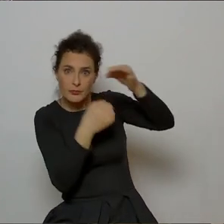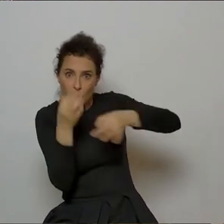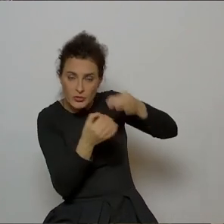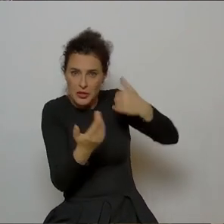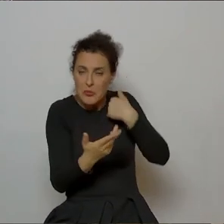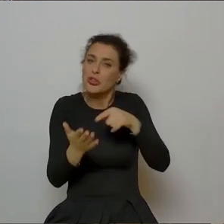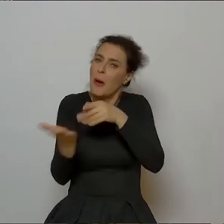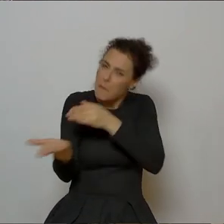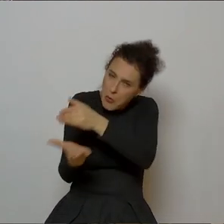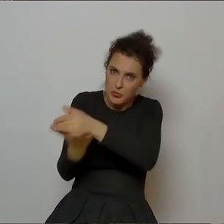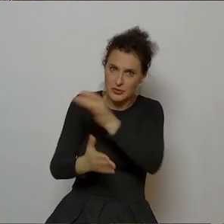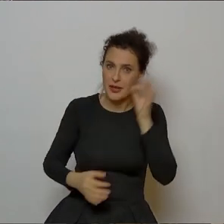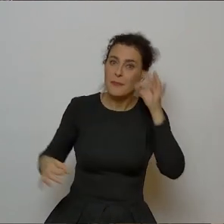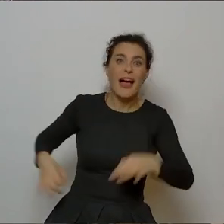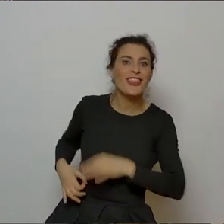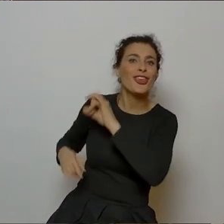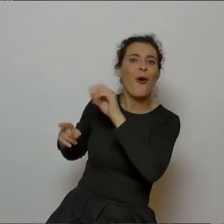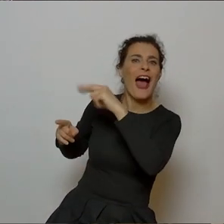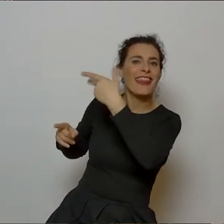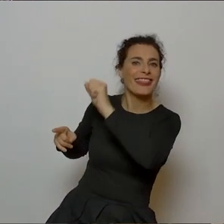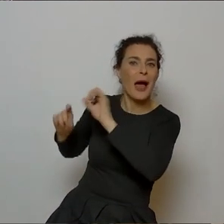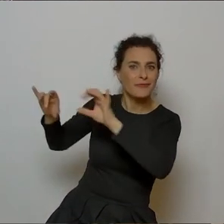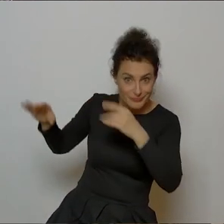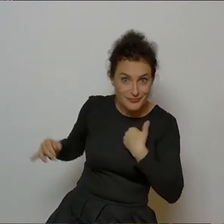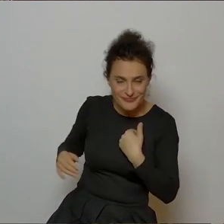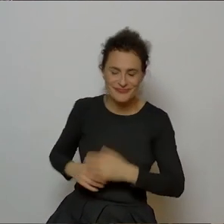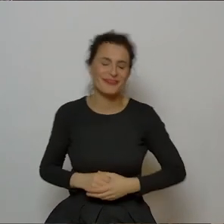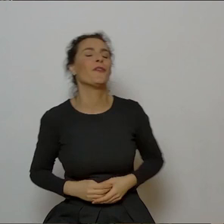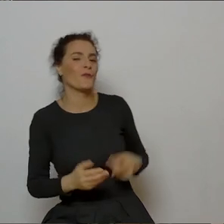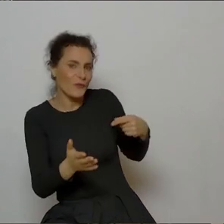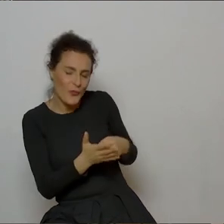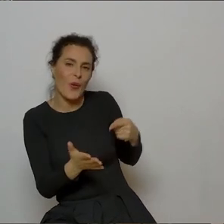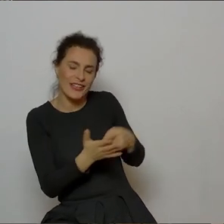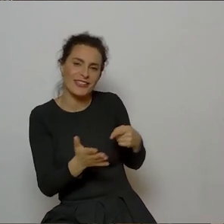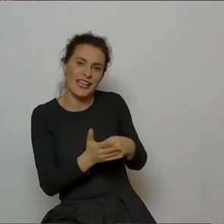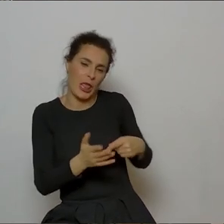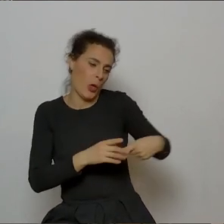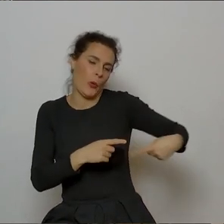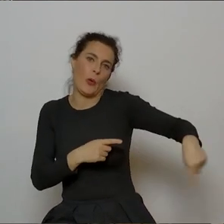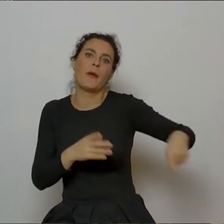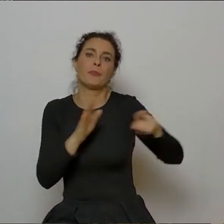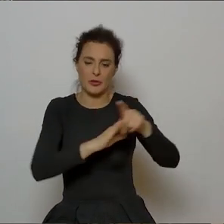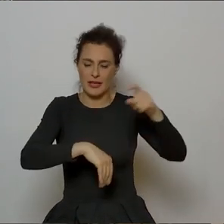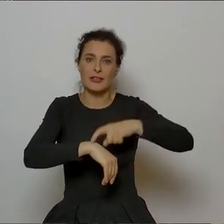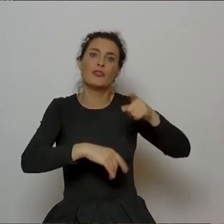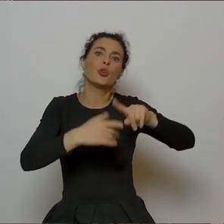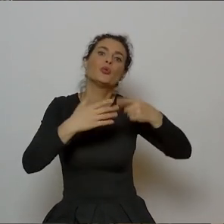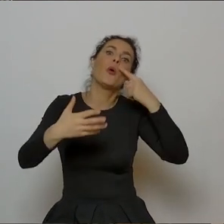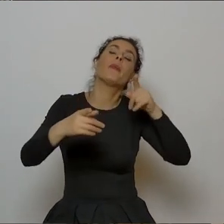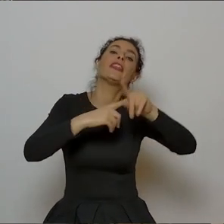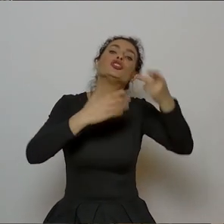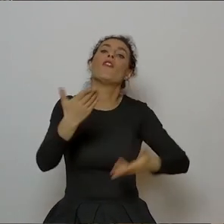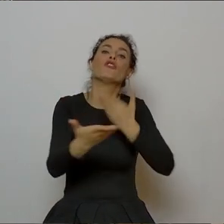pomóc trochę w tym. Pani Anno, pomagamy? Pomożemy? Ja właśnie niedługo będę musiała pędzić już dalej, oceniać